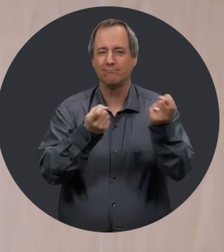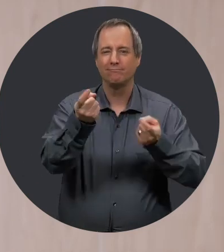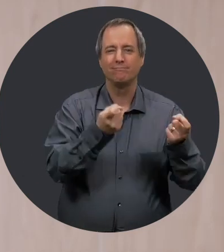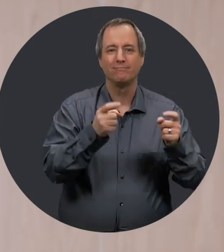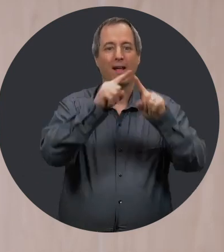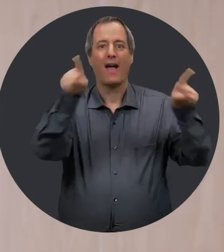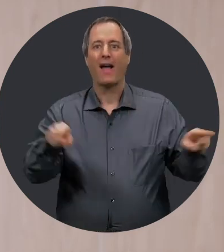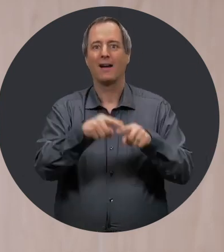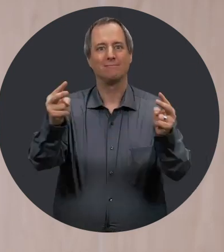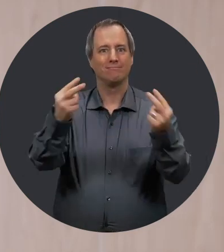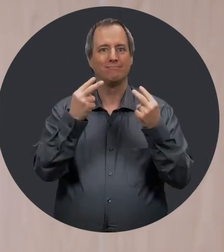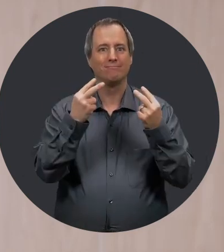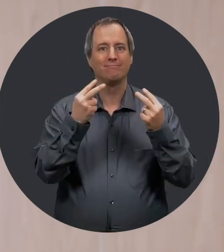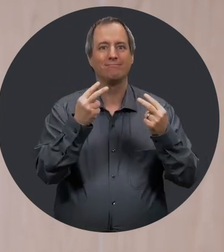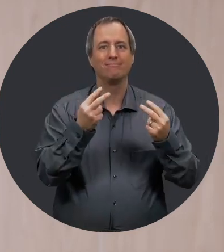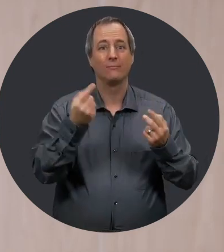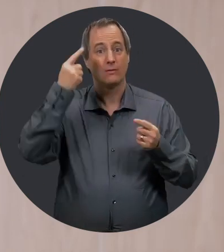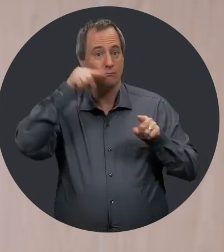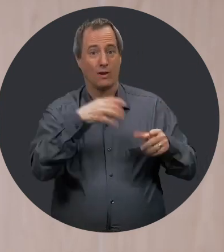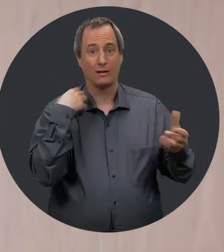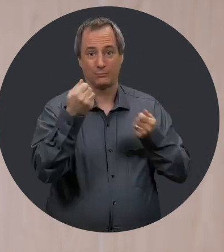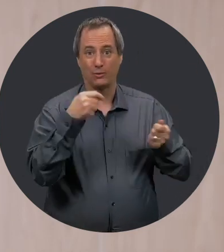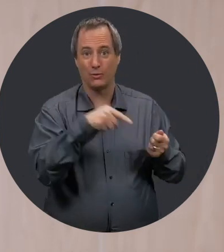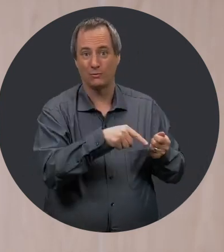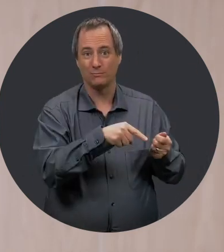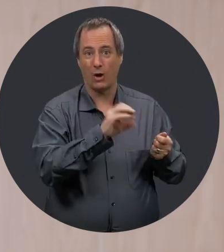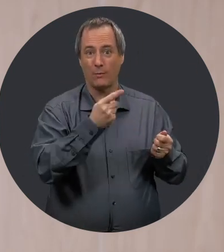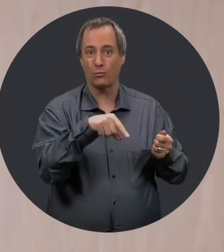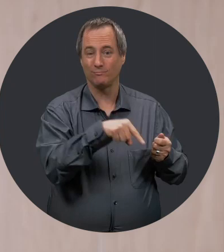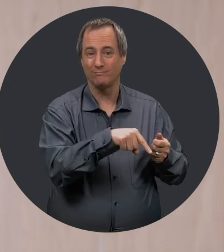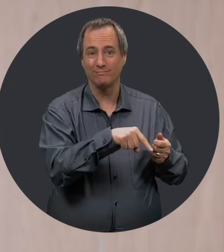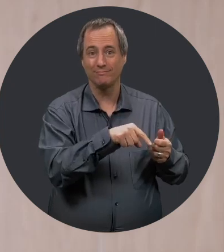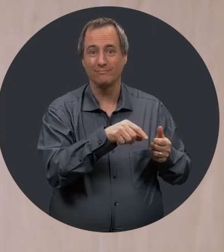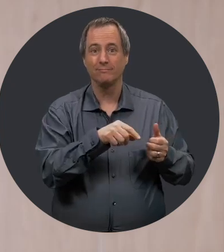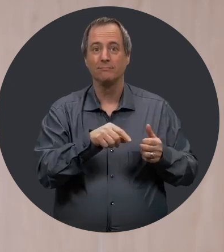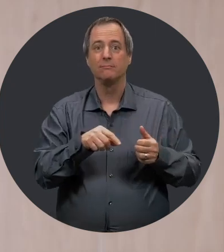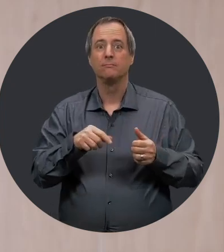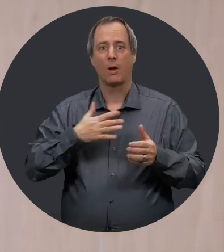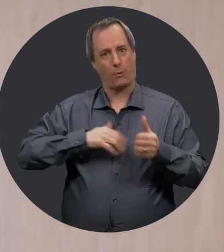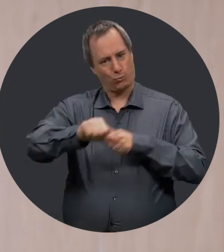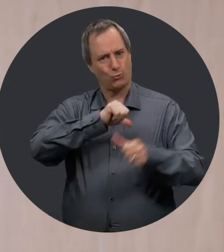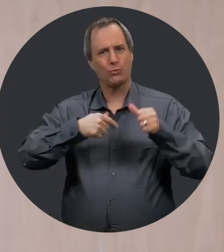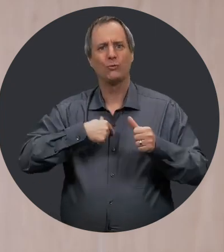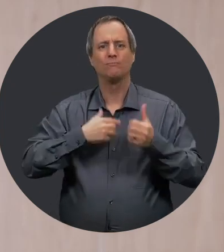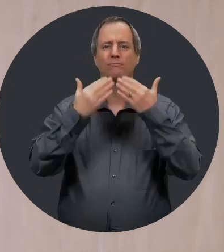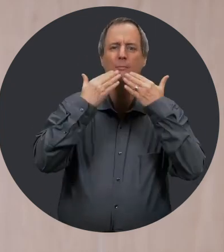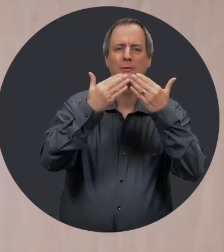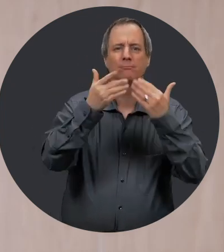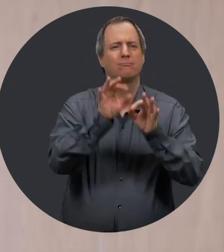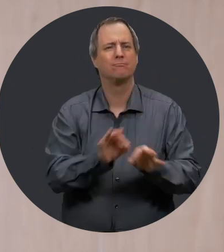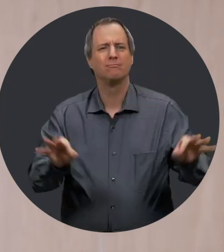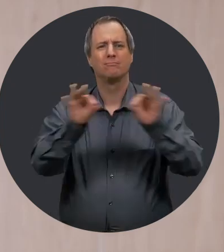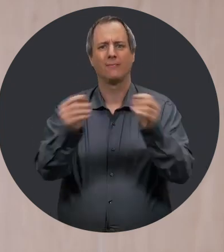qui êtes devant vos écrans. Au nom du conseil d'administration de l'Office des personnes handicapées du Québec, à mon tour de vous remercier d'être présents